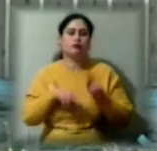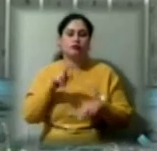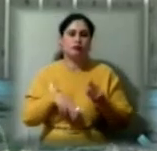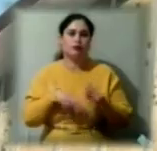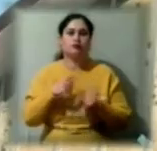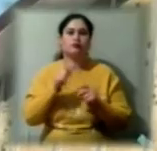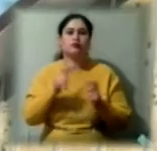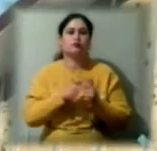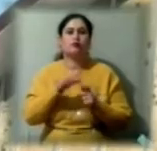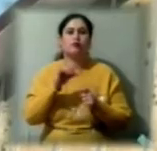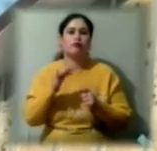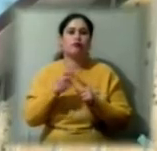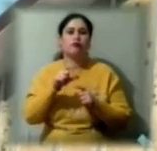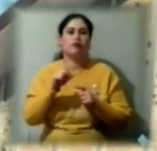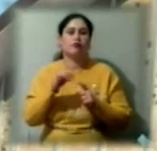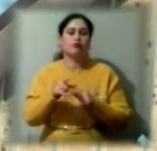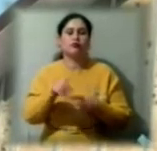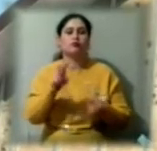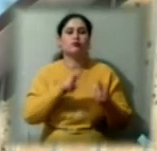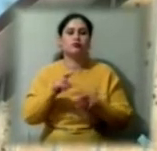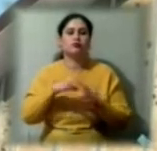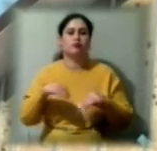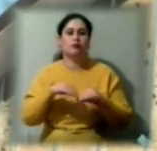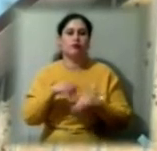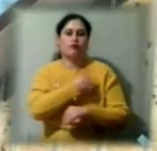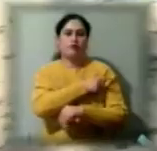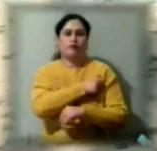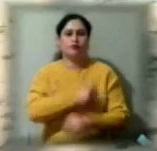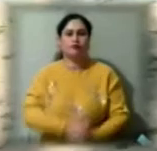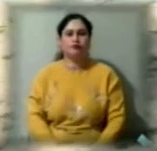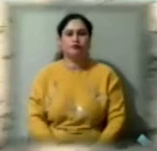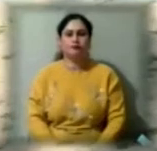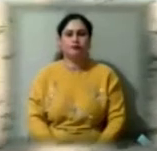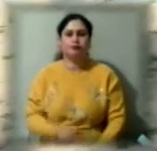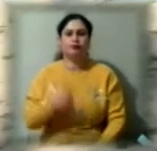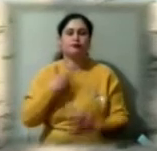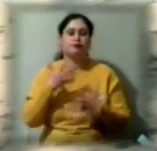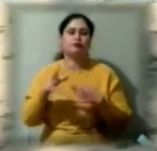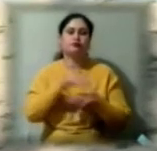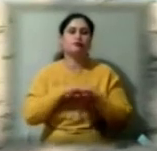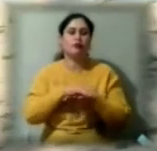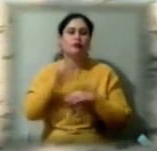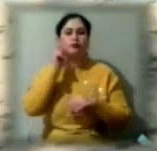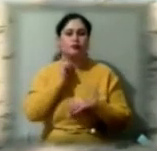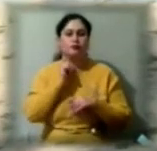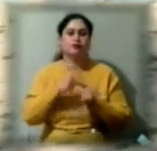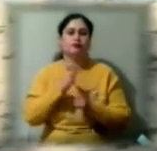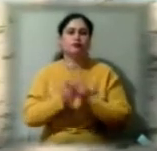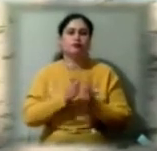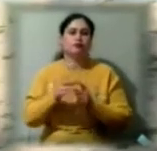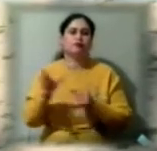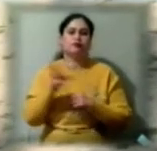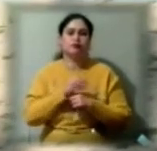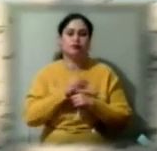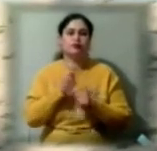Євгенії Грєбової, тут шукають сімейних лікарів. Мабуть, як і для всього населення України змінилося все. Всі ми